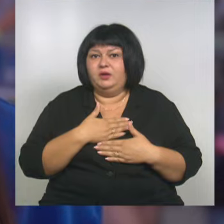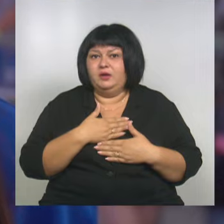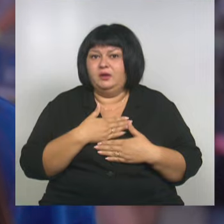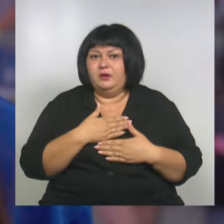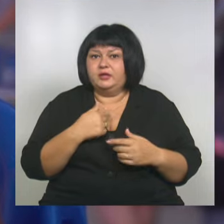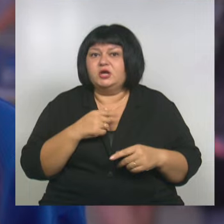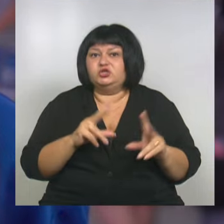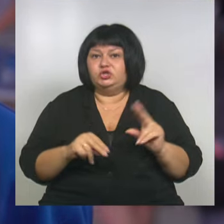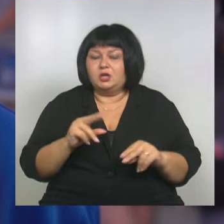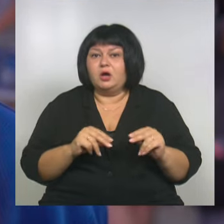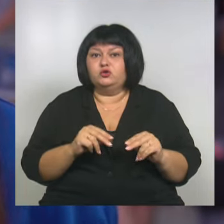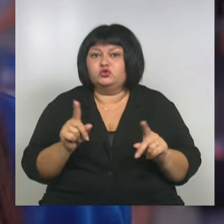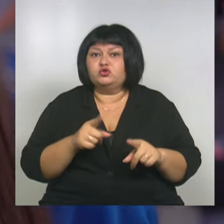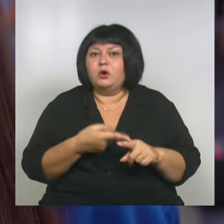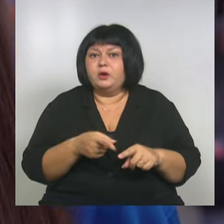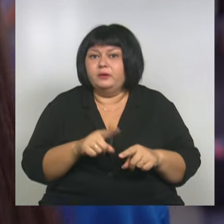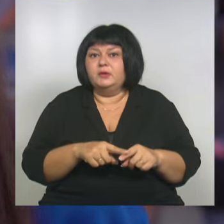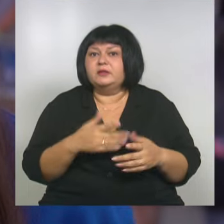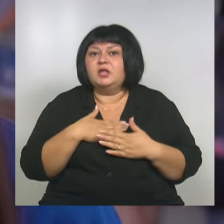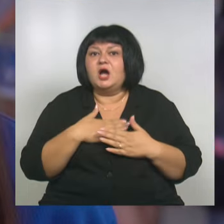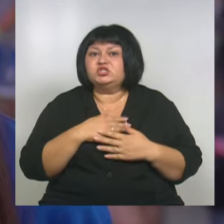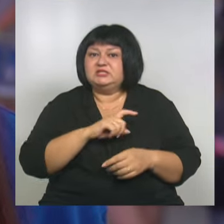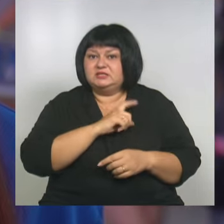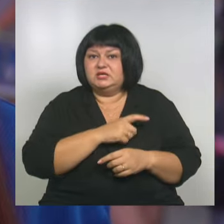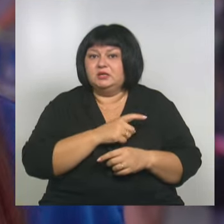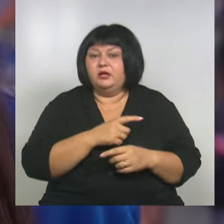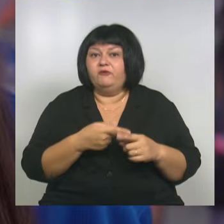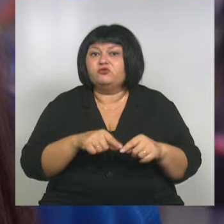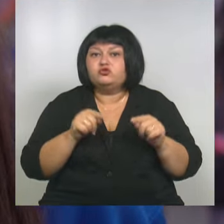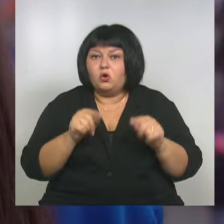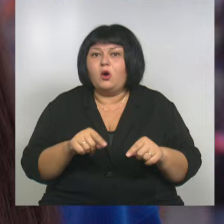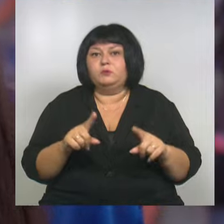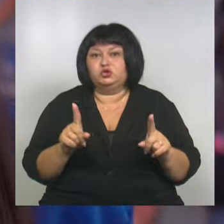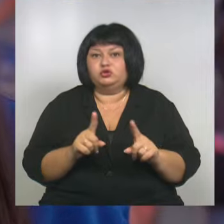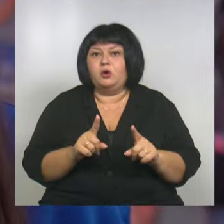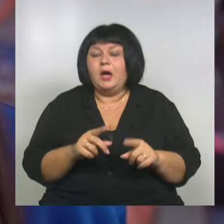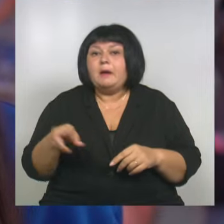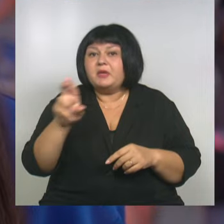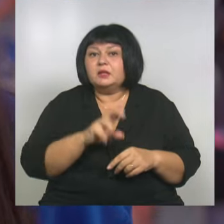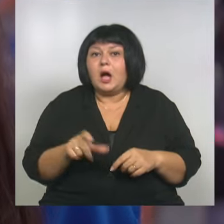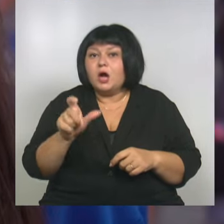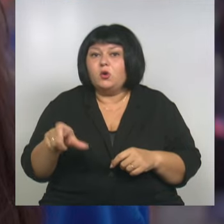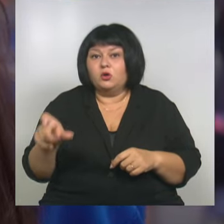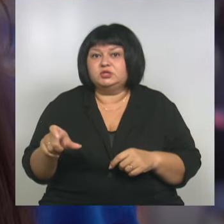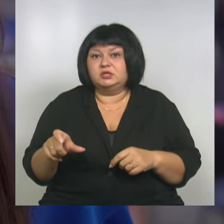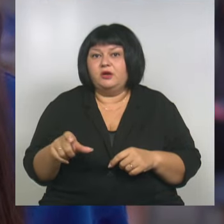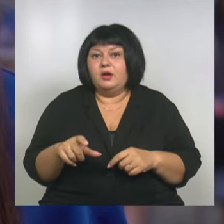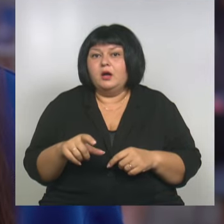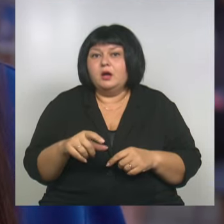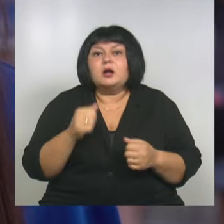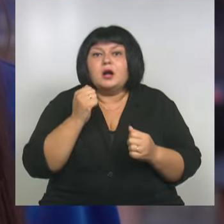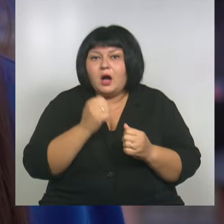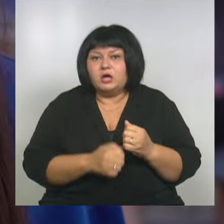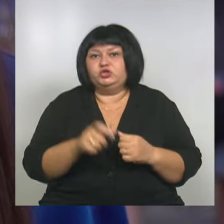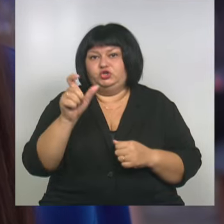Я считаю, что наша сила заключается именно в том, что благородцы и вообще в принципе каждый